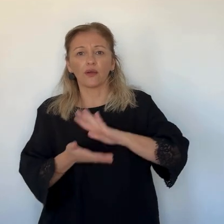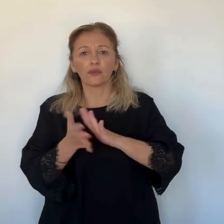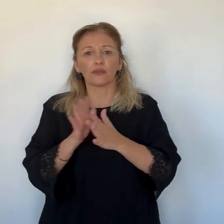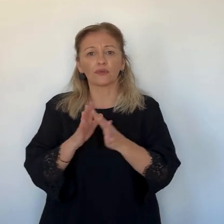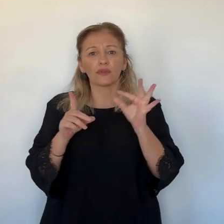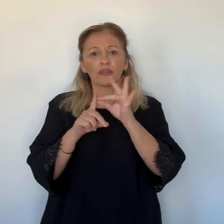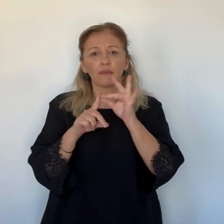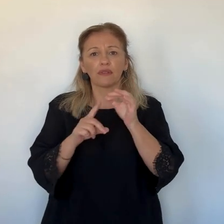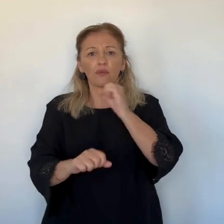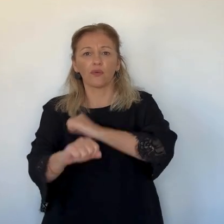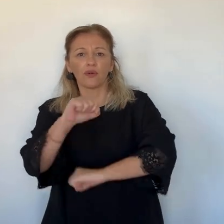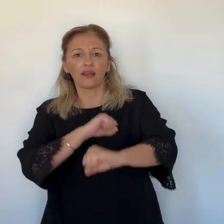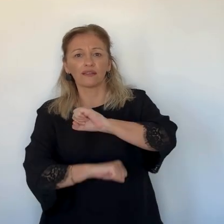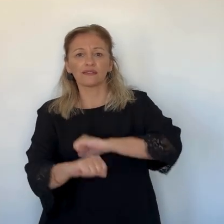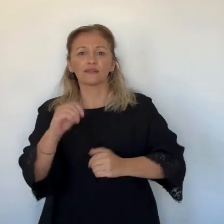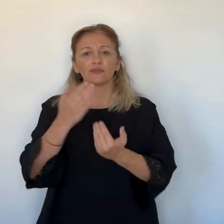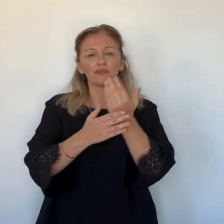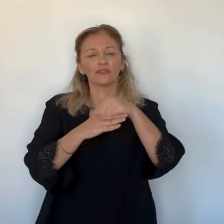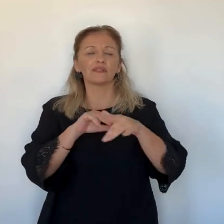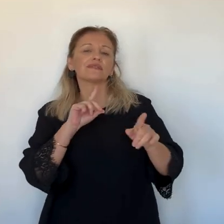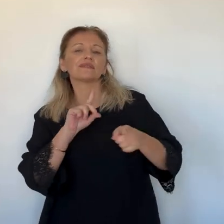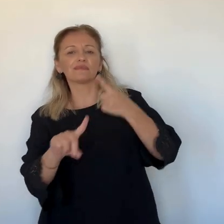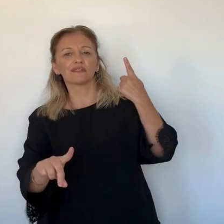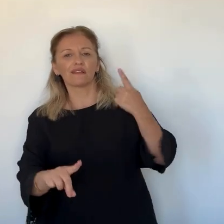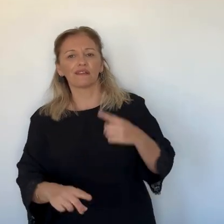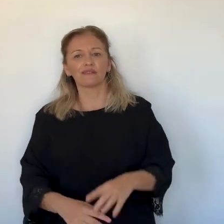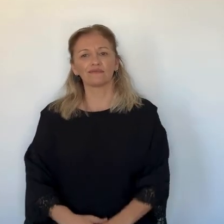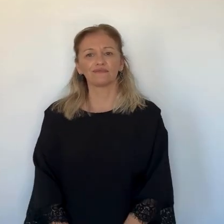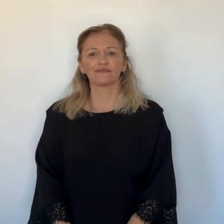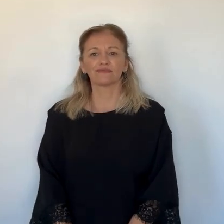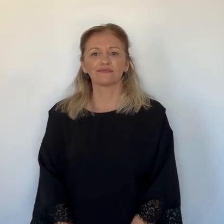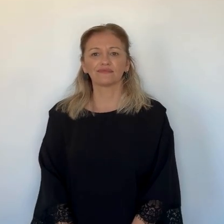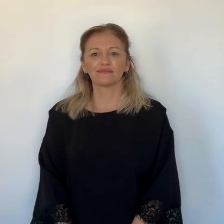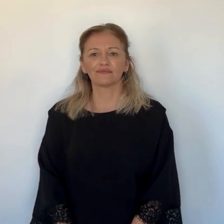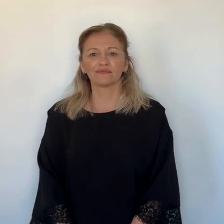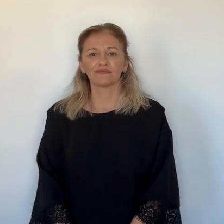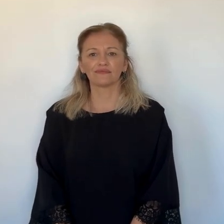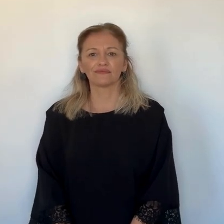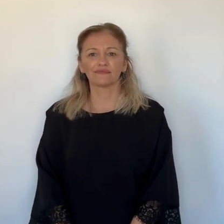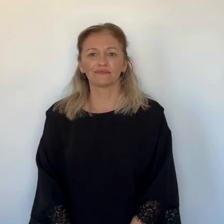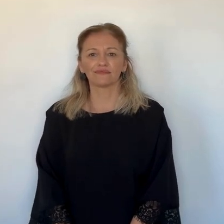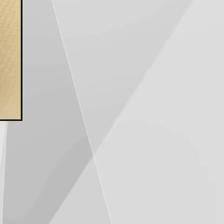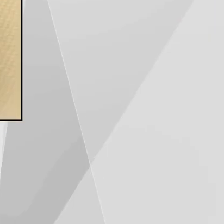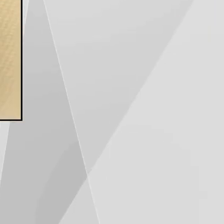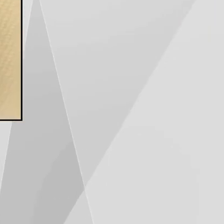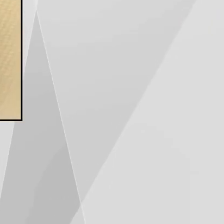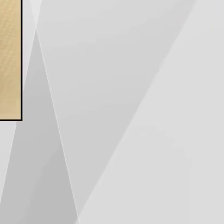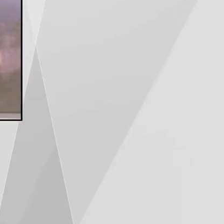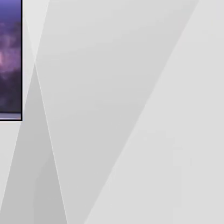'association Les Diabétiques de Corse organise une journée d'information le samedi 23 novembre à Portichon.